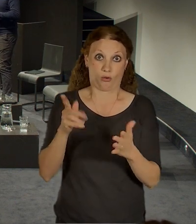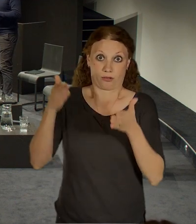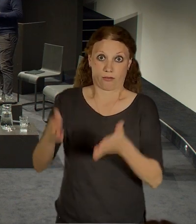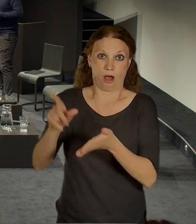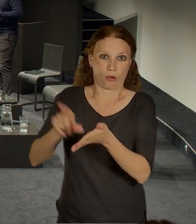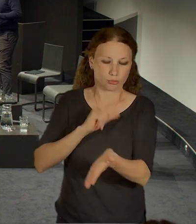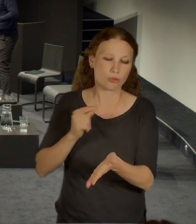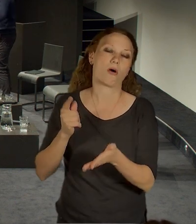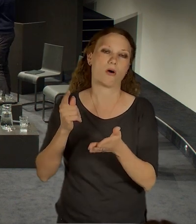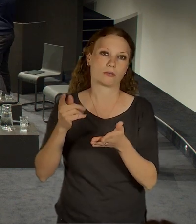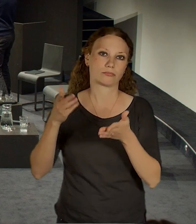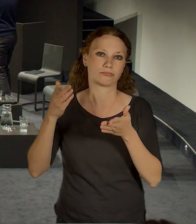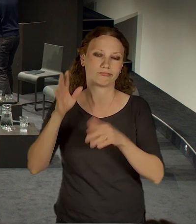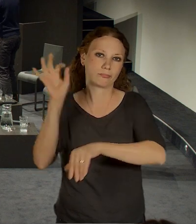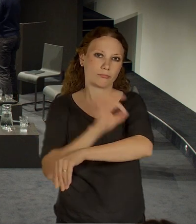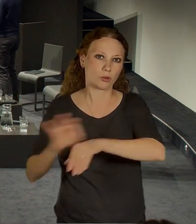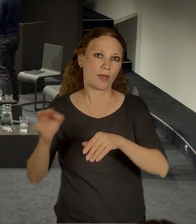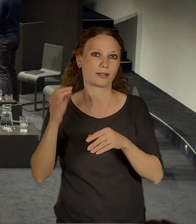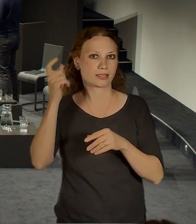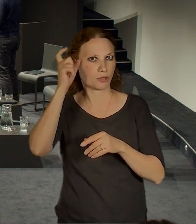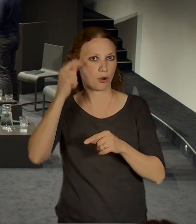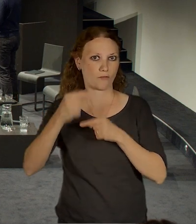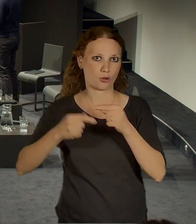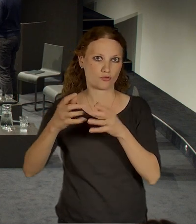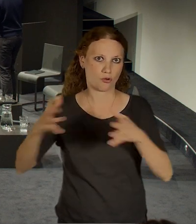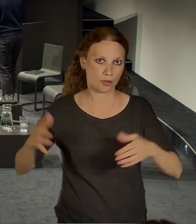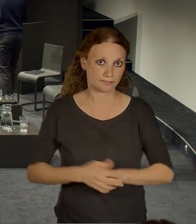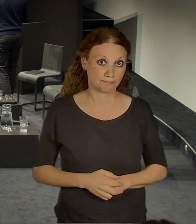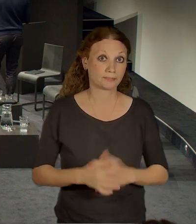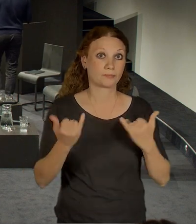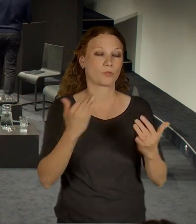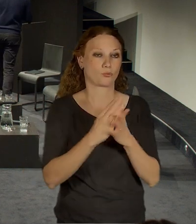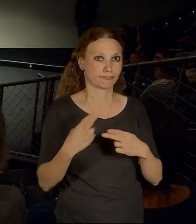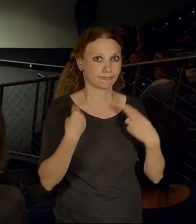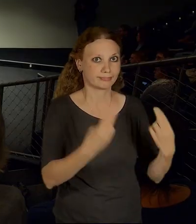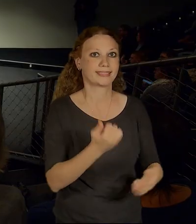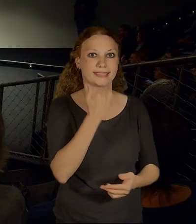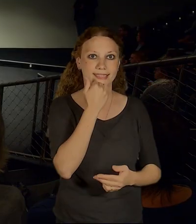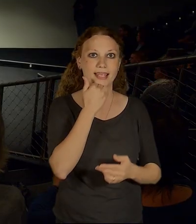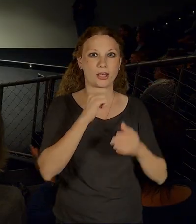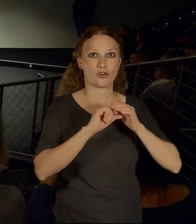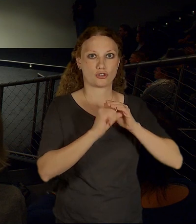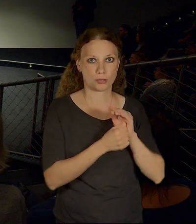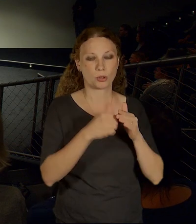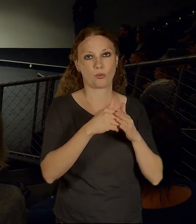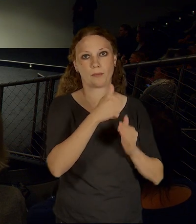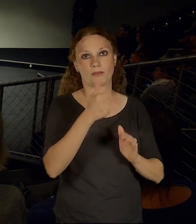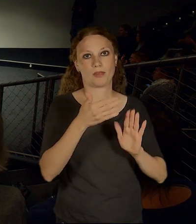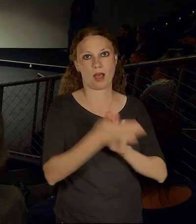týkat rozvoje Smíchova. Teď už bych ale rád dal slovo Zdeňku Hřibovi, prvnímu náměstku primátora. Dobrý den.